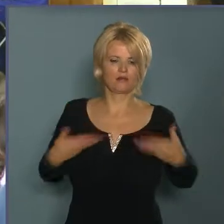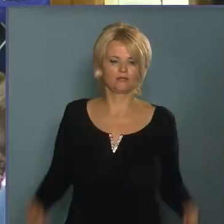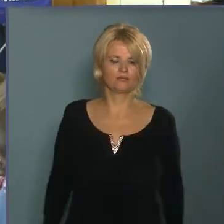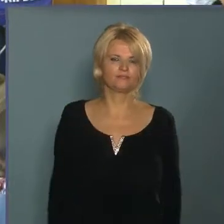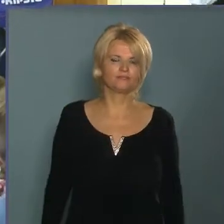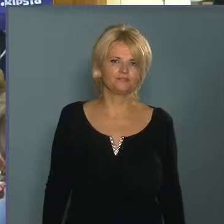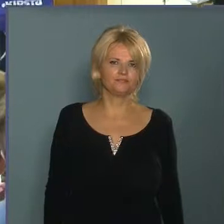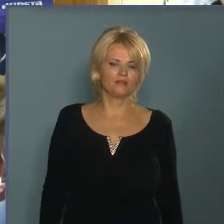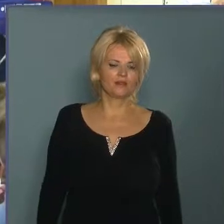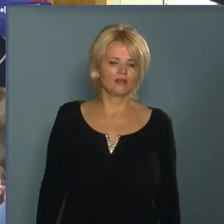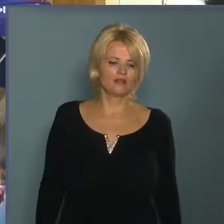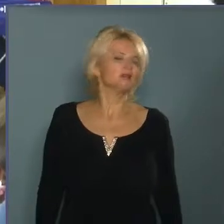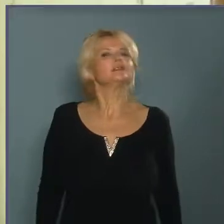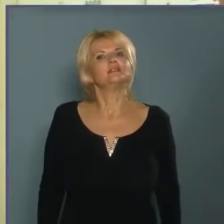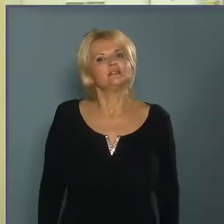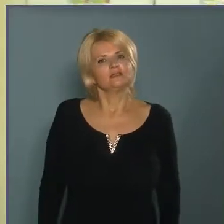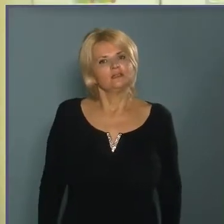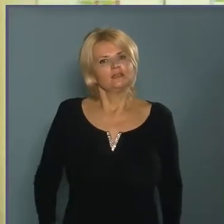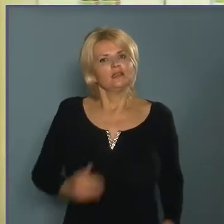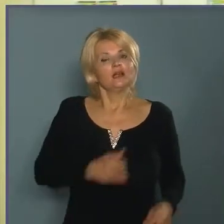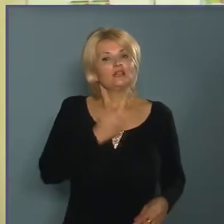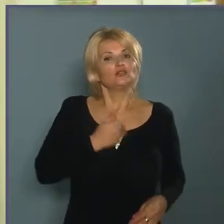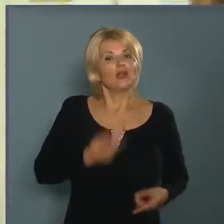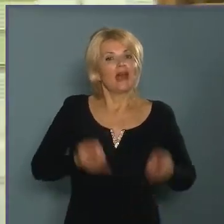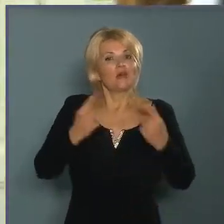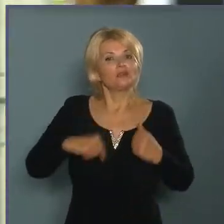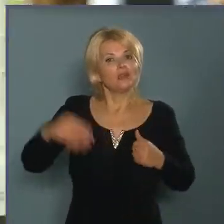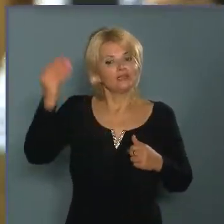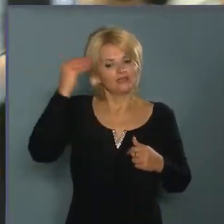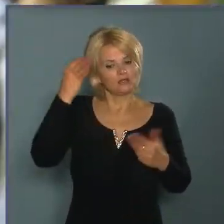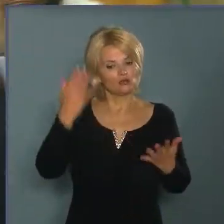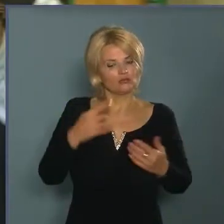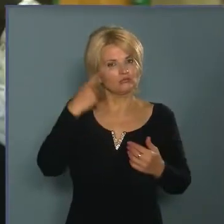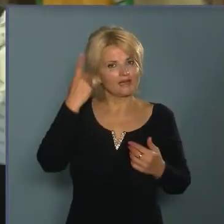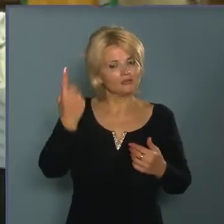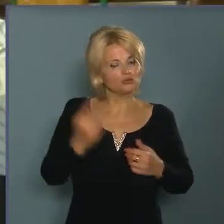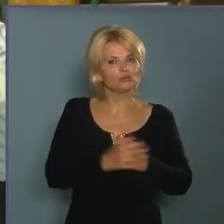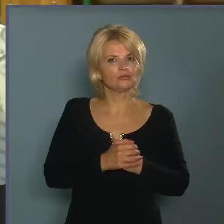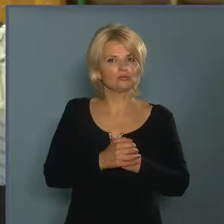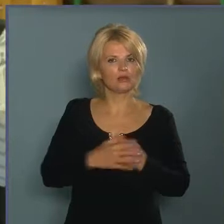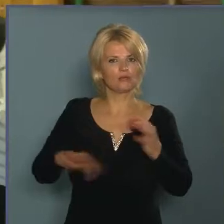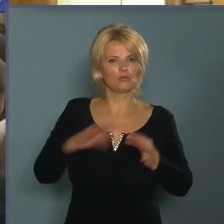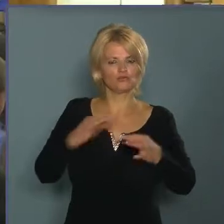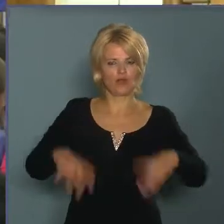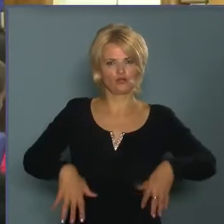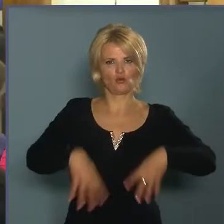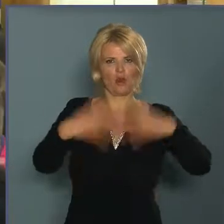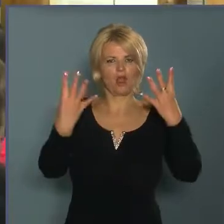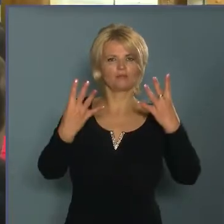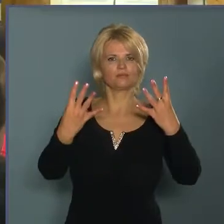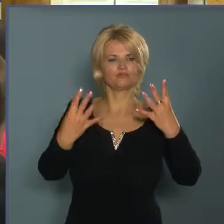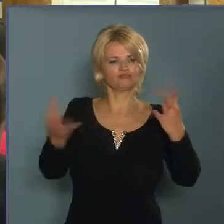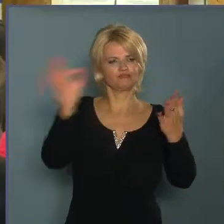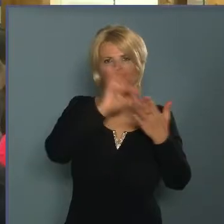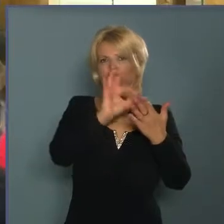Miként tudnak értesülni az iskolák, hogy van ez a lehetőség? Van egy honlap, a muzsikás honlap, a rajta van szépen leírjuk, hogy a rendhagyó ének